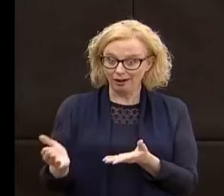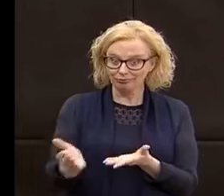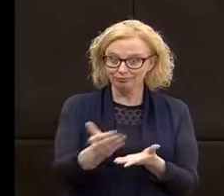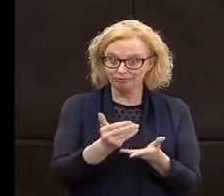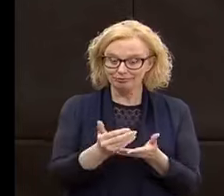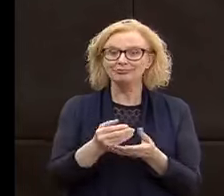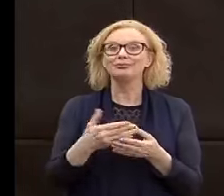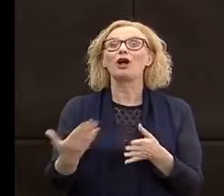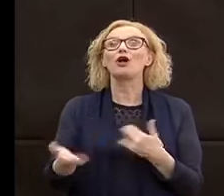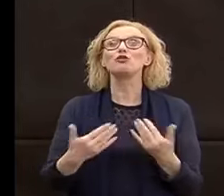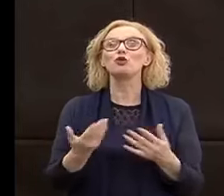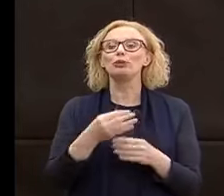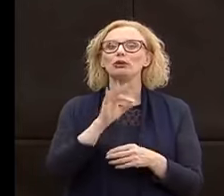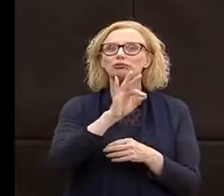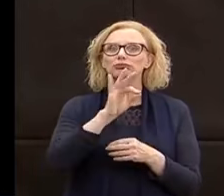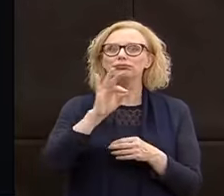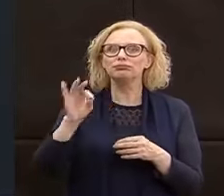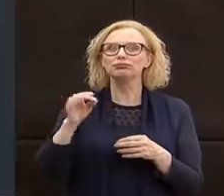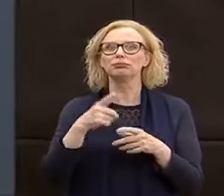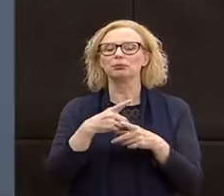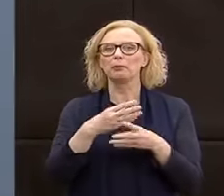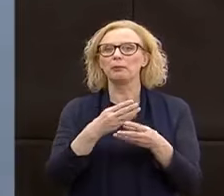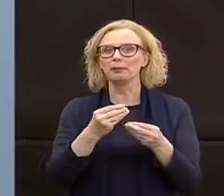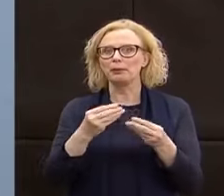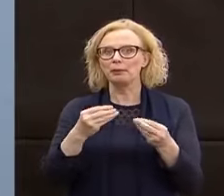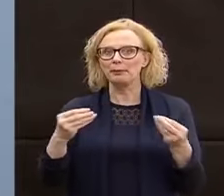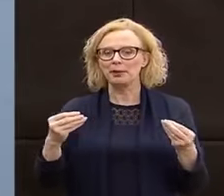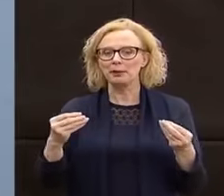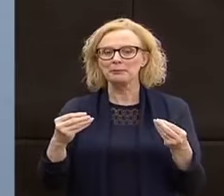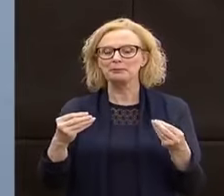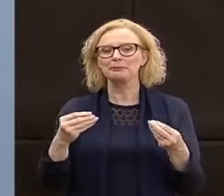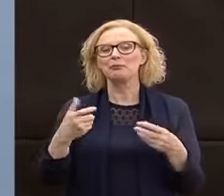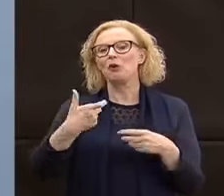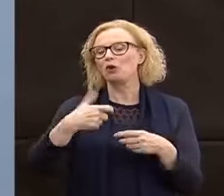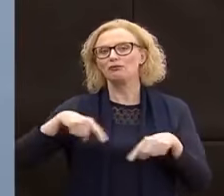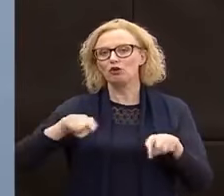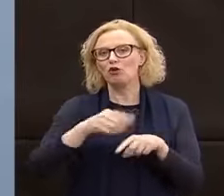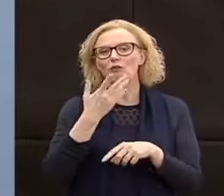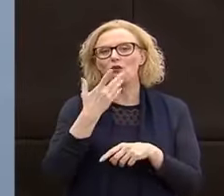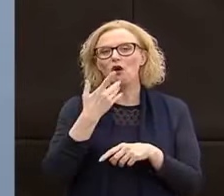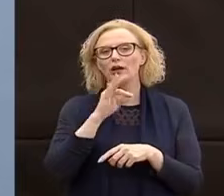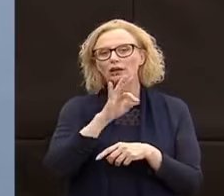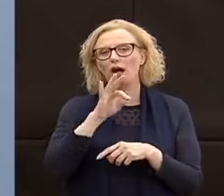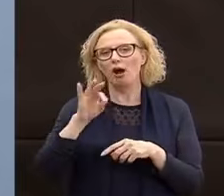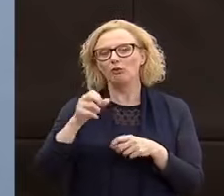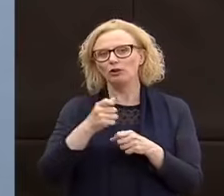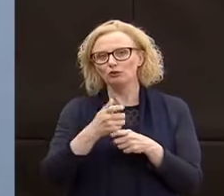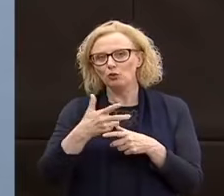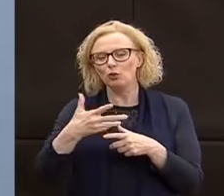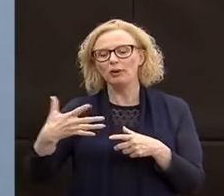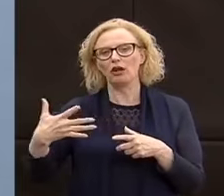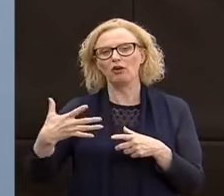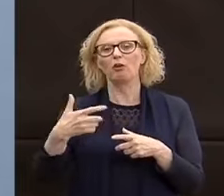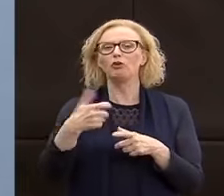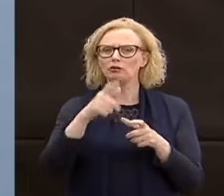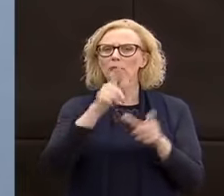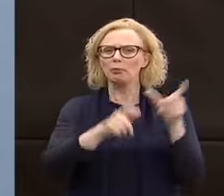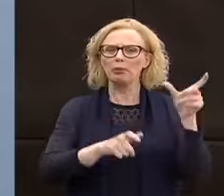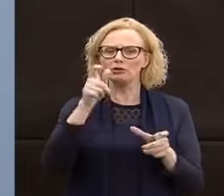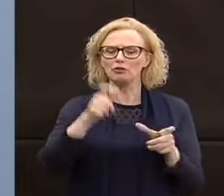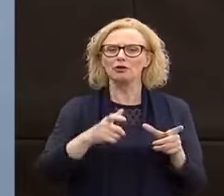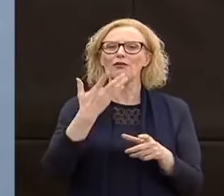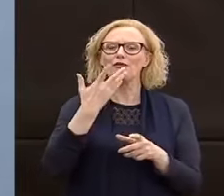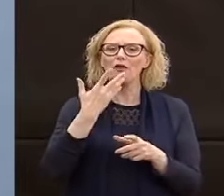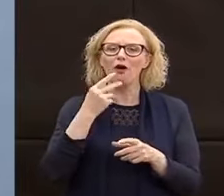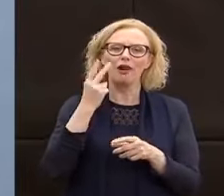di fare numeri importanti perché questo del numero dei tamponi sul quale tanto ci tiene la popolazione per avere anche un giusto